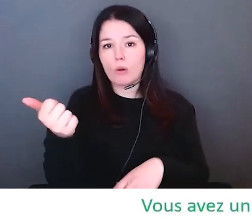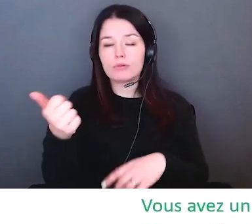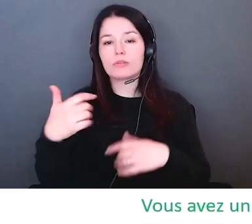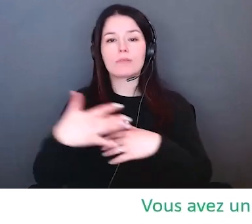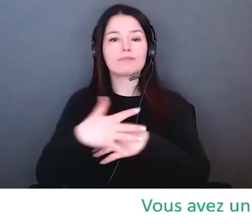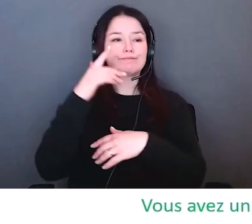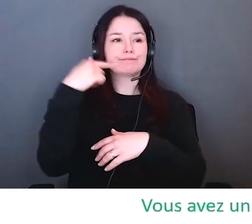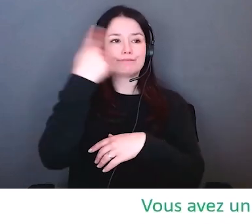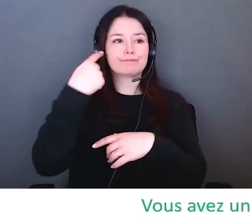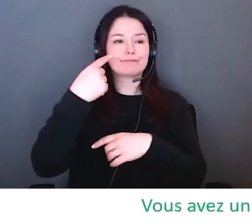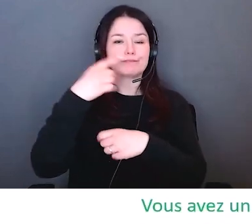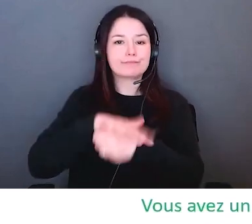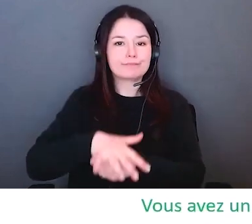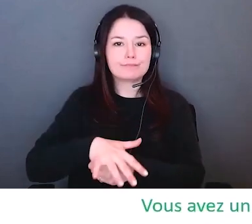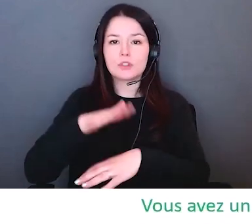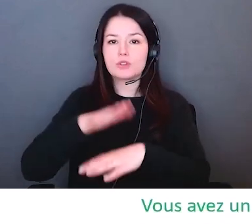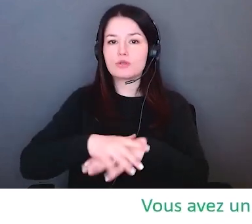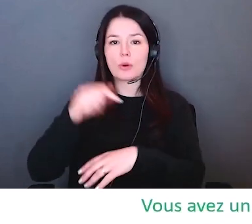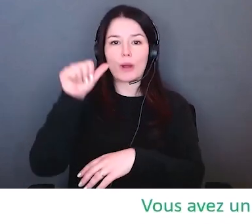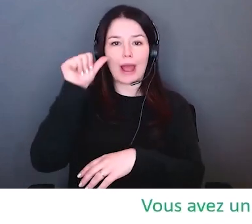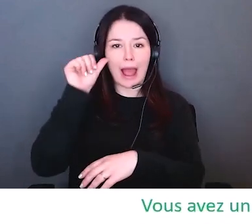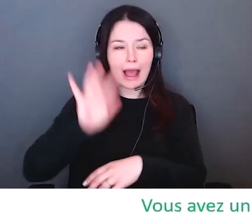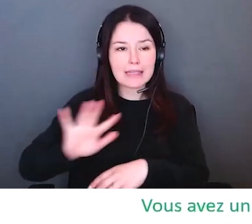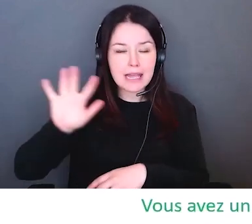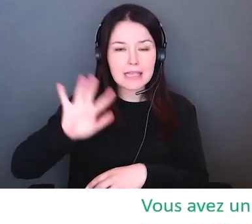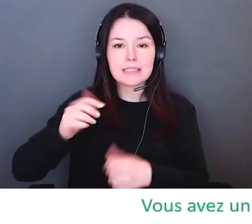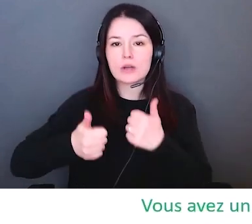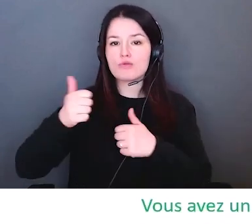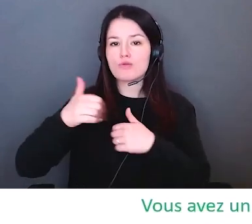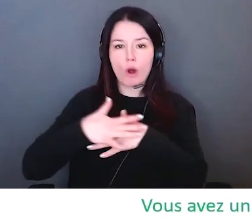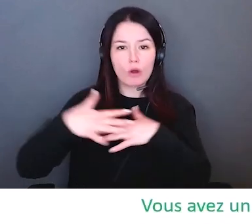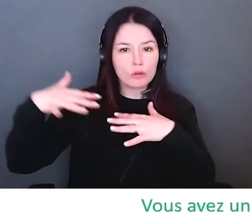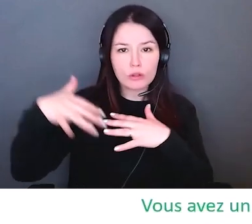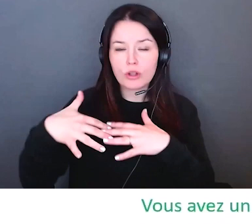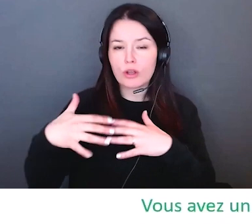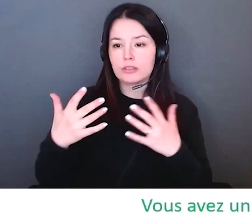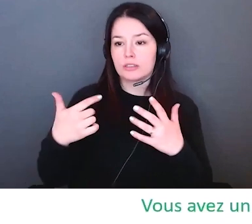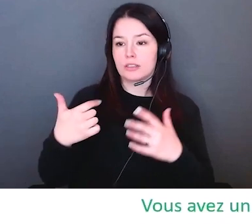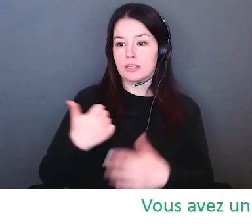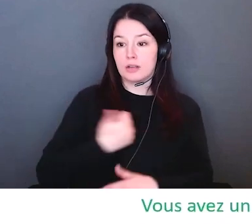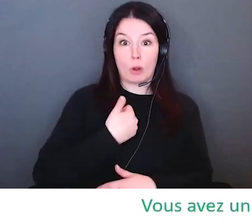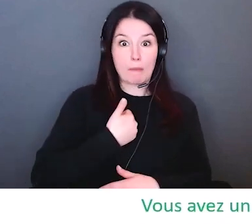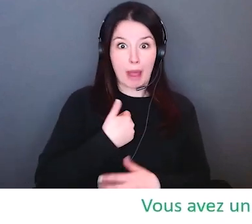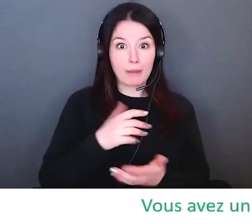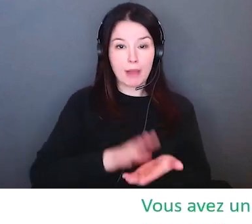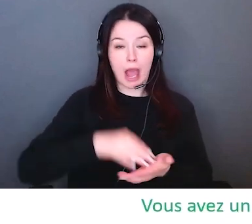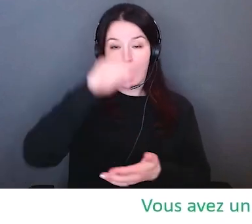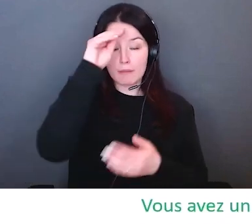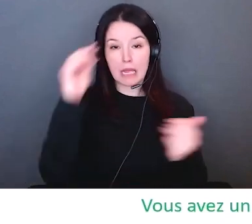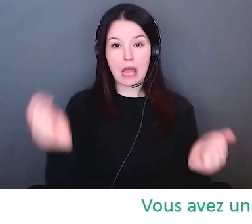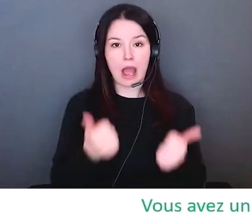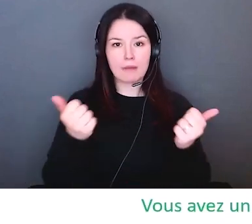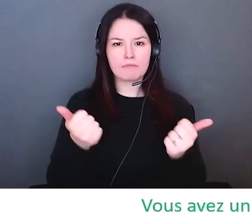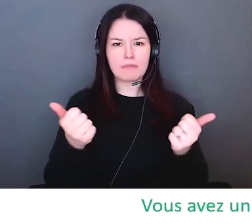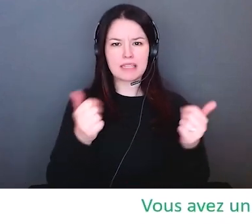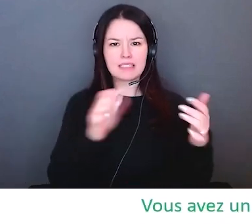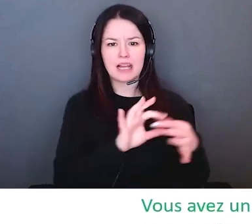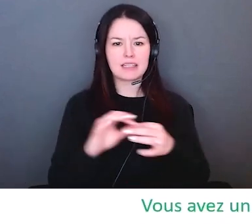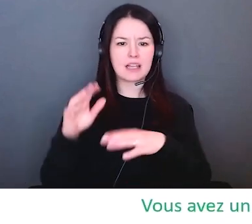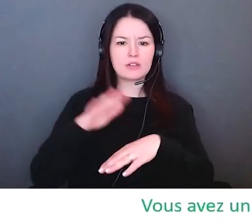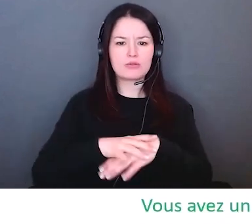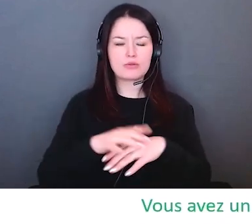il différentes médailles on en voit un certain nombre à l'écran et chaque médaille donne voix à d'autres